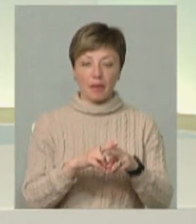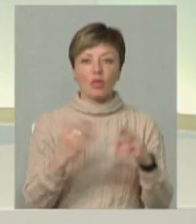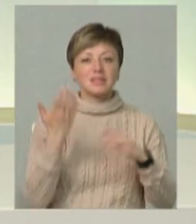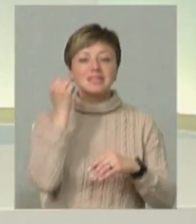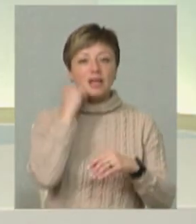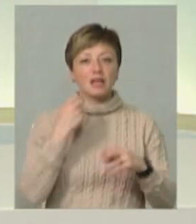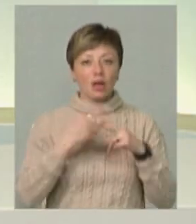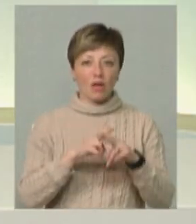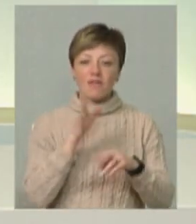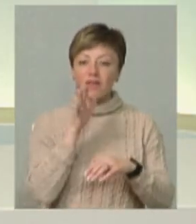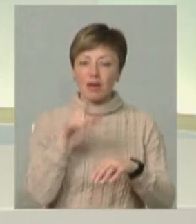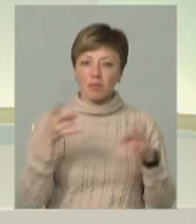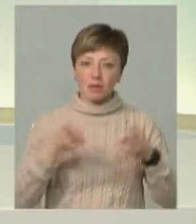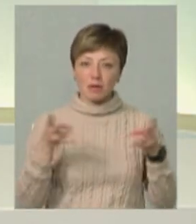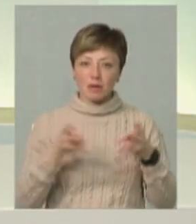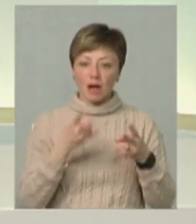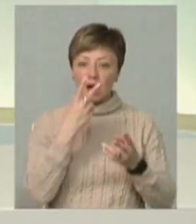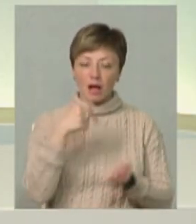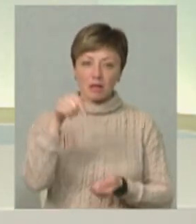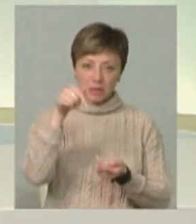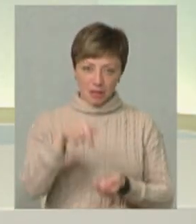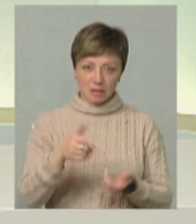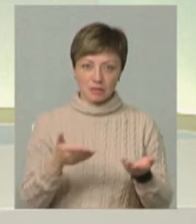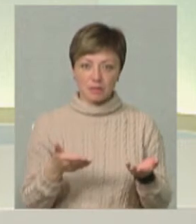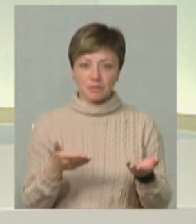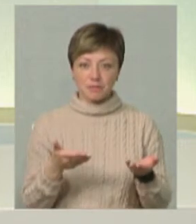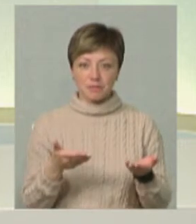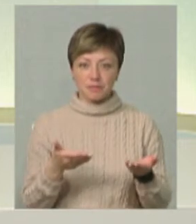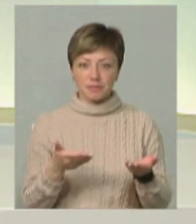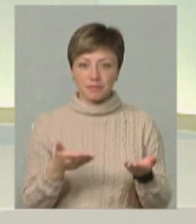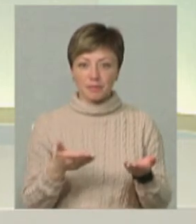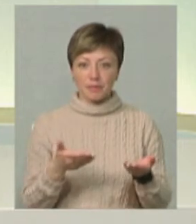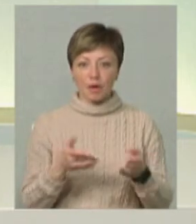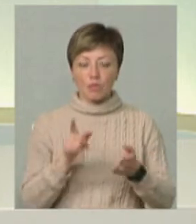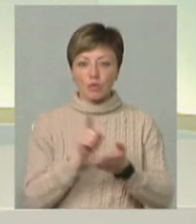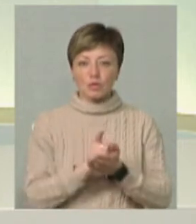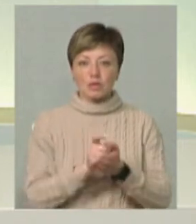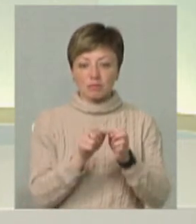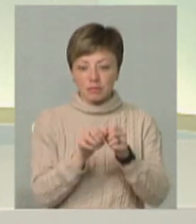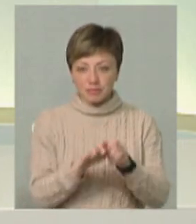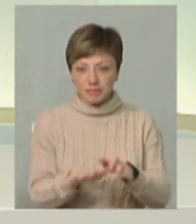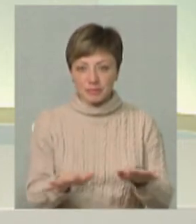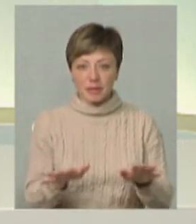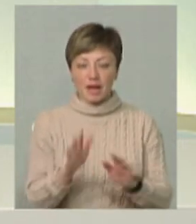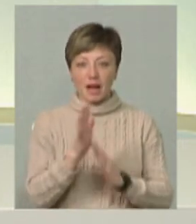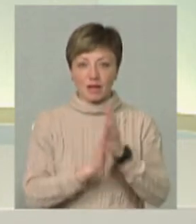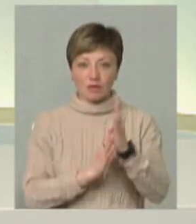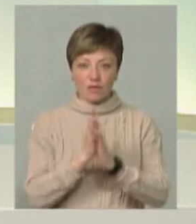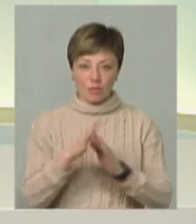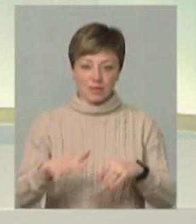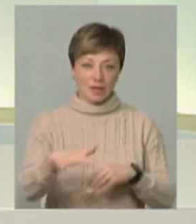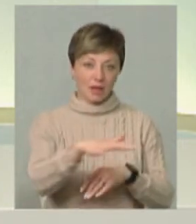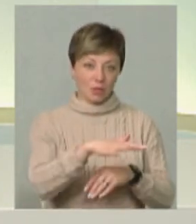є адаптивний період, коли вона мусить прийнятися в лісовому середовищі.